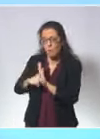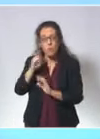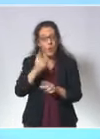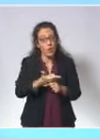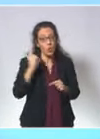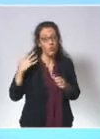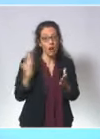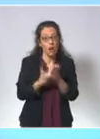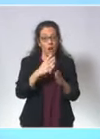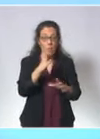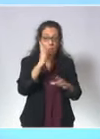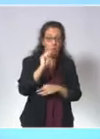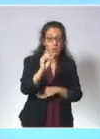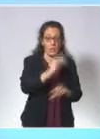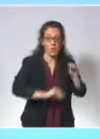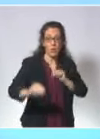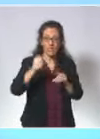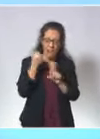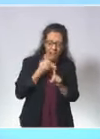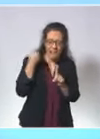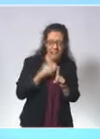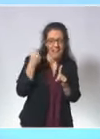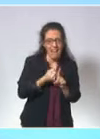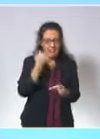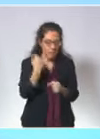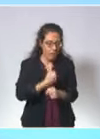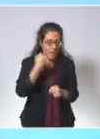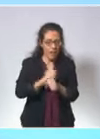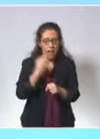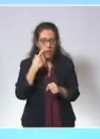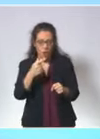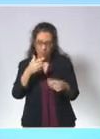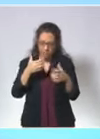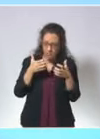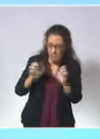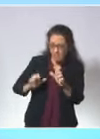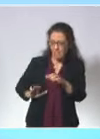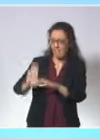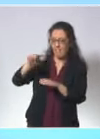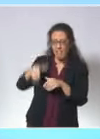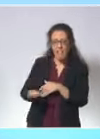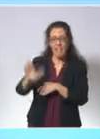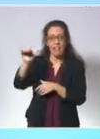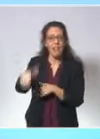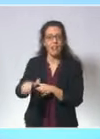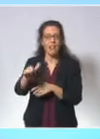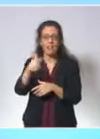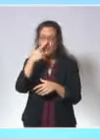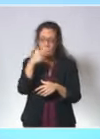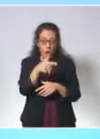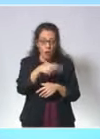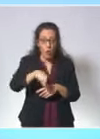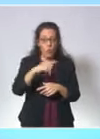pied à pied contre le virus, contre ces vagues successives et ce sentiment d'un combat sans fin.